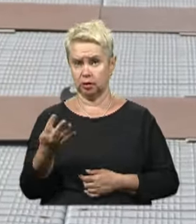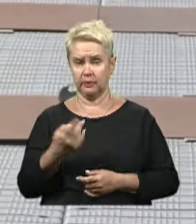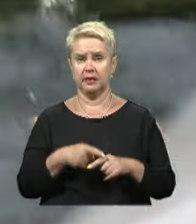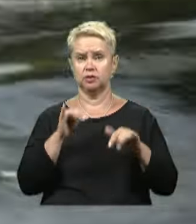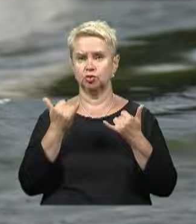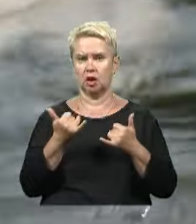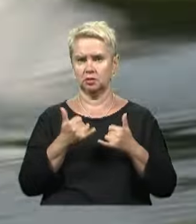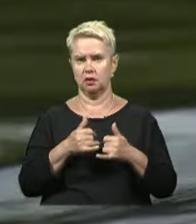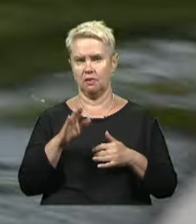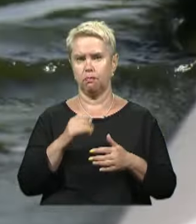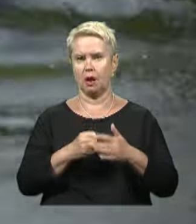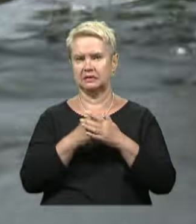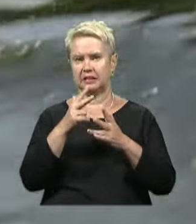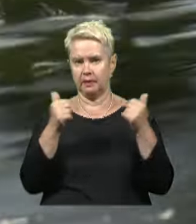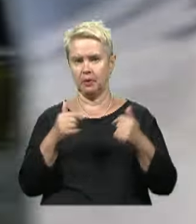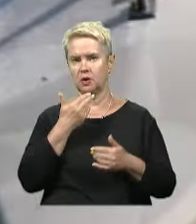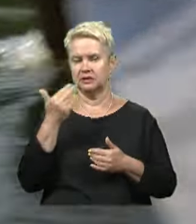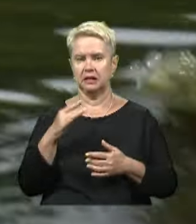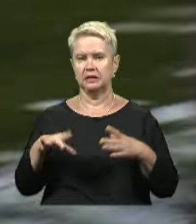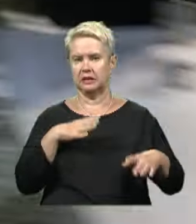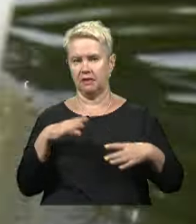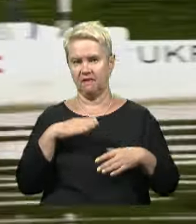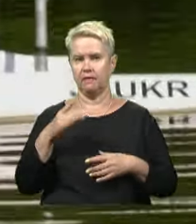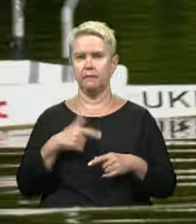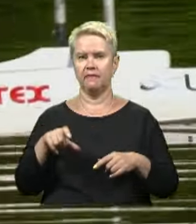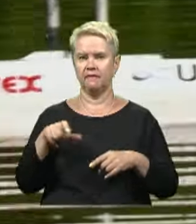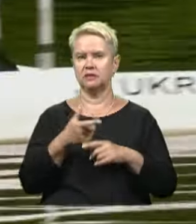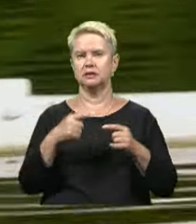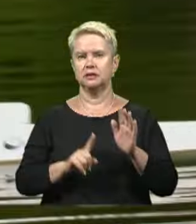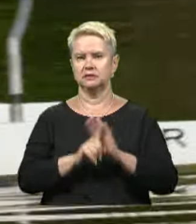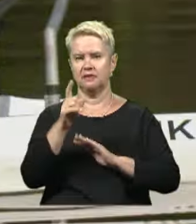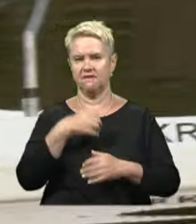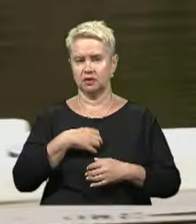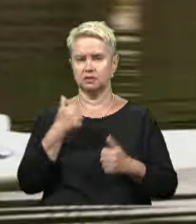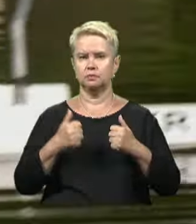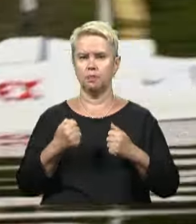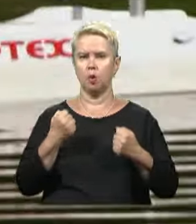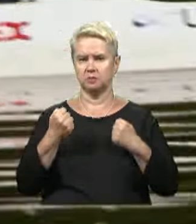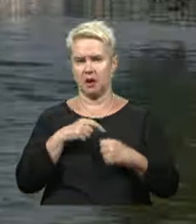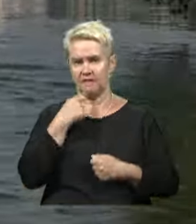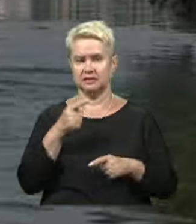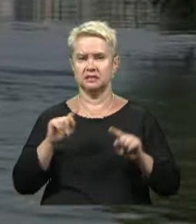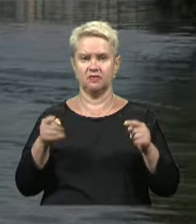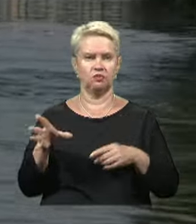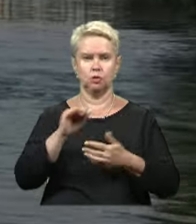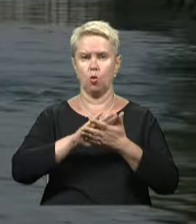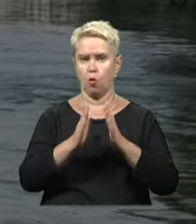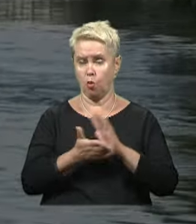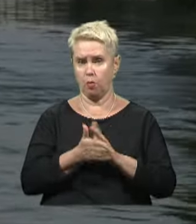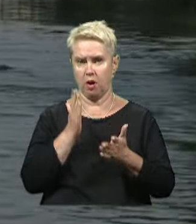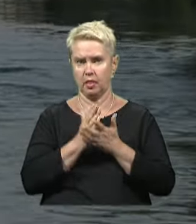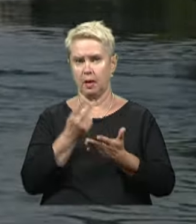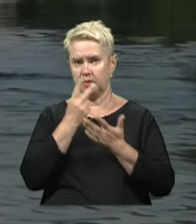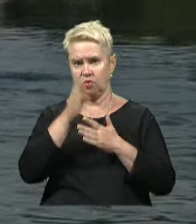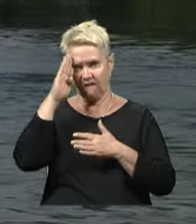Зараз на водній базі у Дніпрі проходять останні тренування перед важливими стартами. Спортсмени кажуть, для них створені усі умови. Є